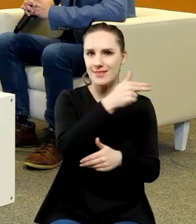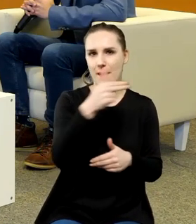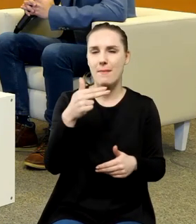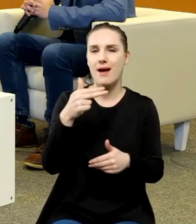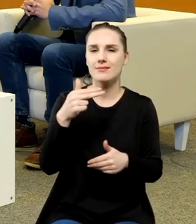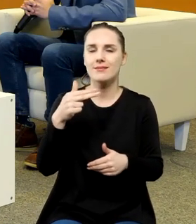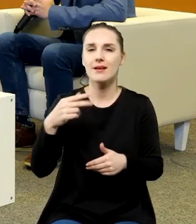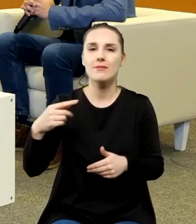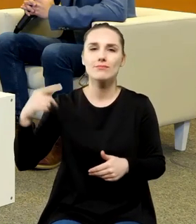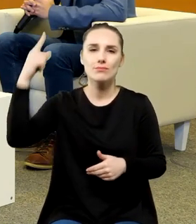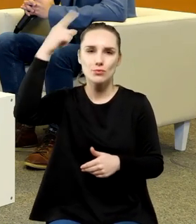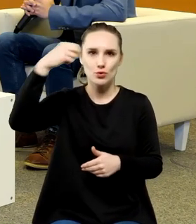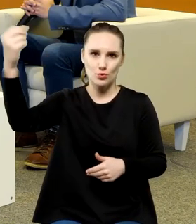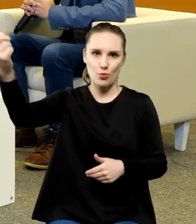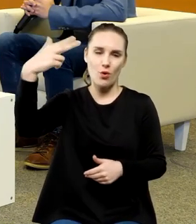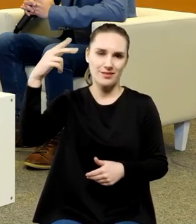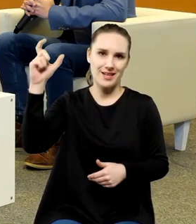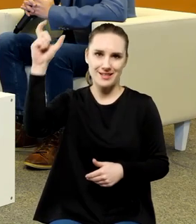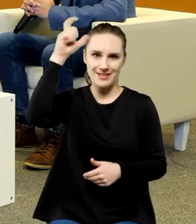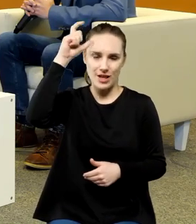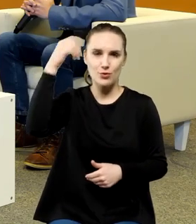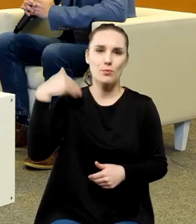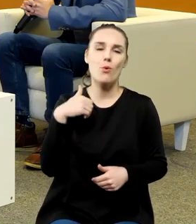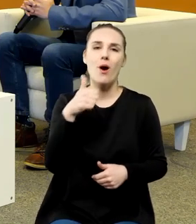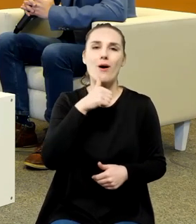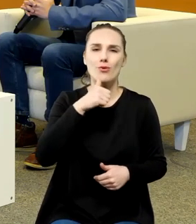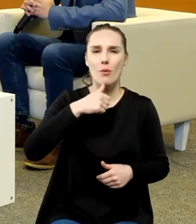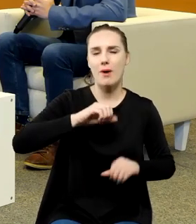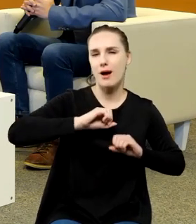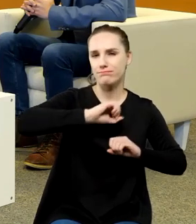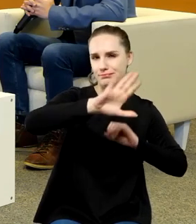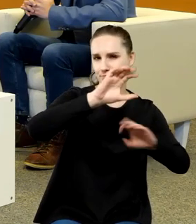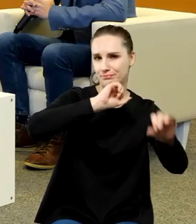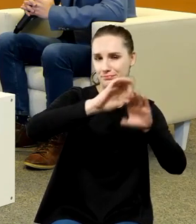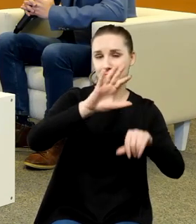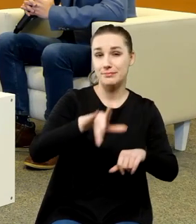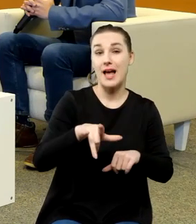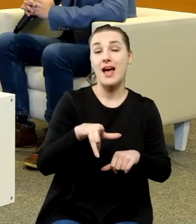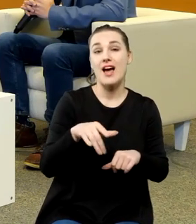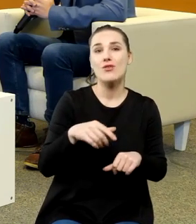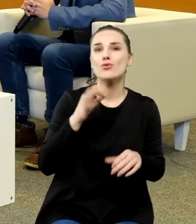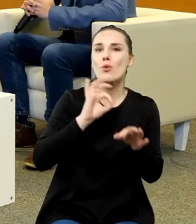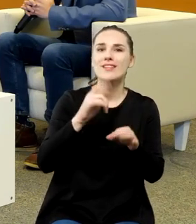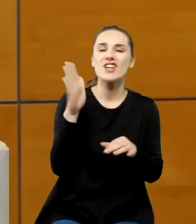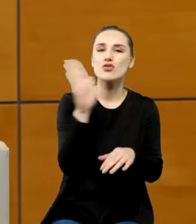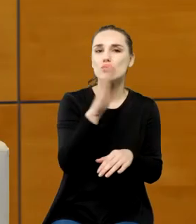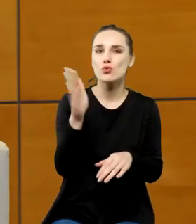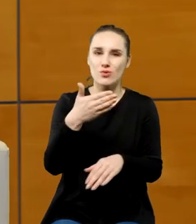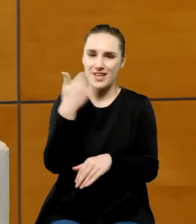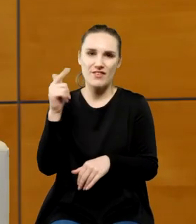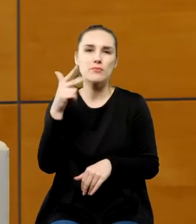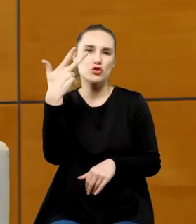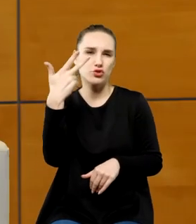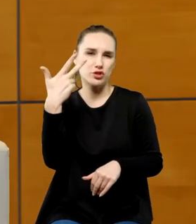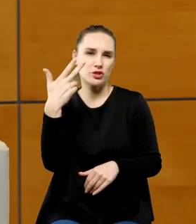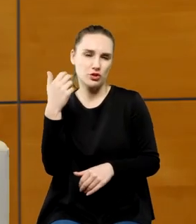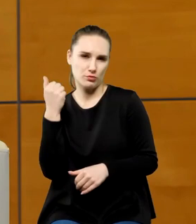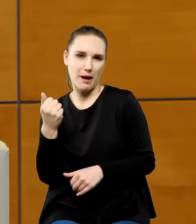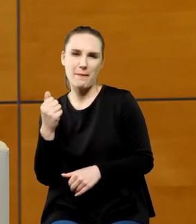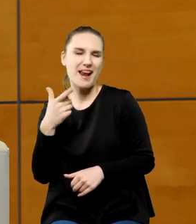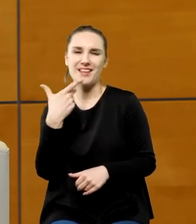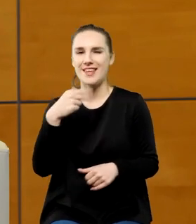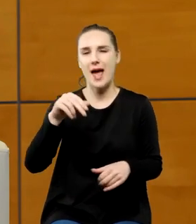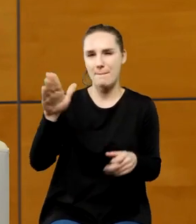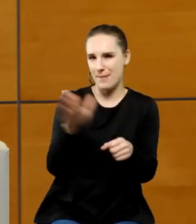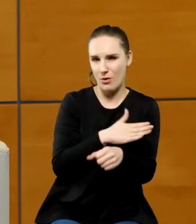która została rozesłana po Europie nie wiemy w ilu egzemplarzach zachowała się w trzech w tym jeden jest niekompletny i to było tak że kiedy